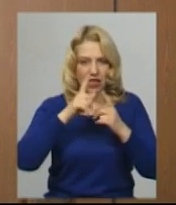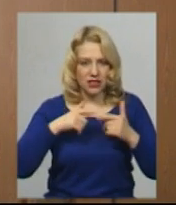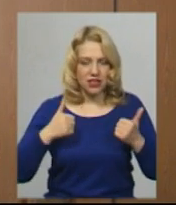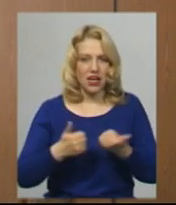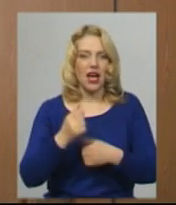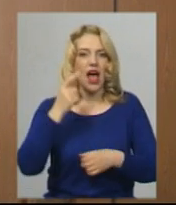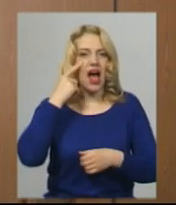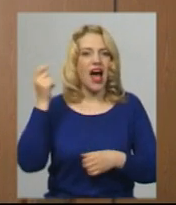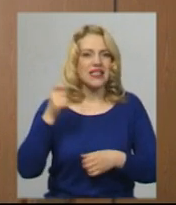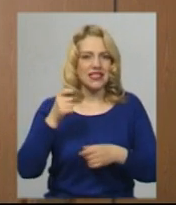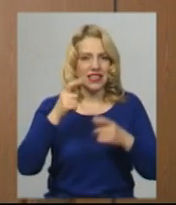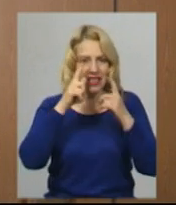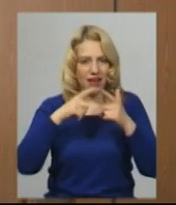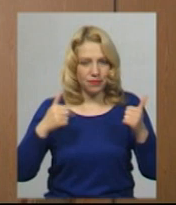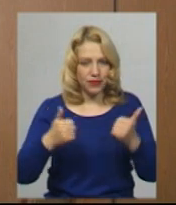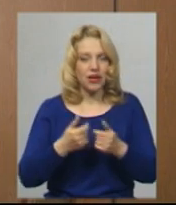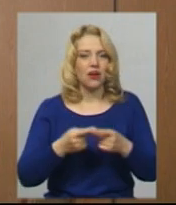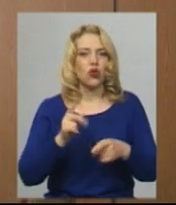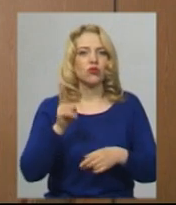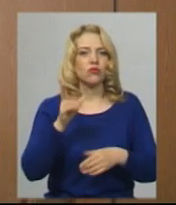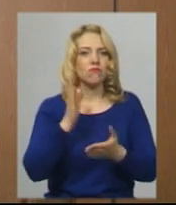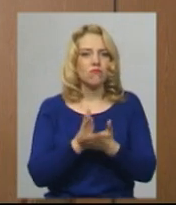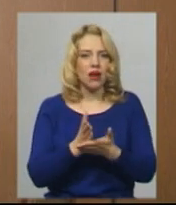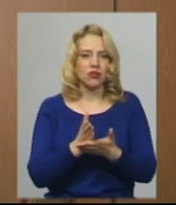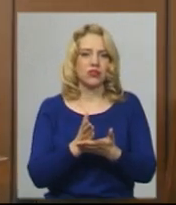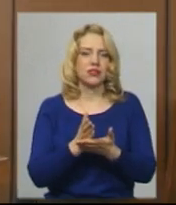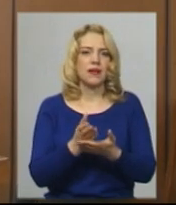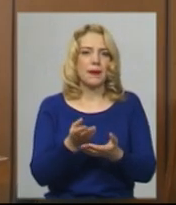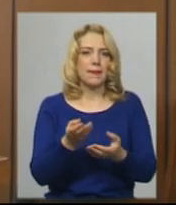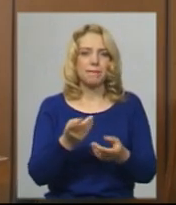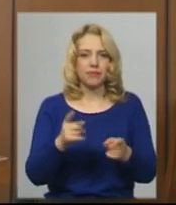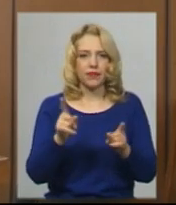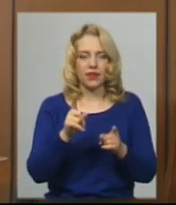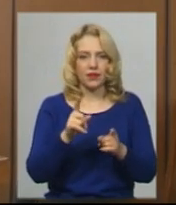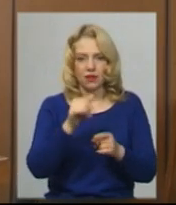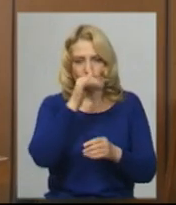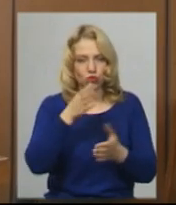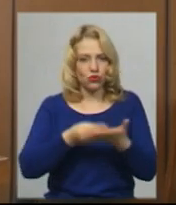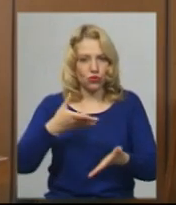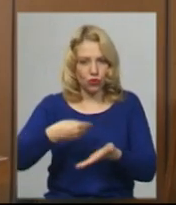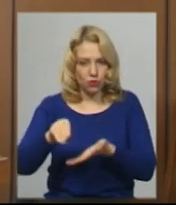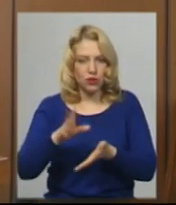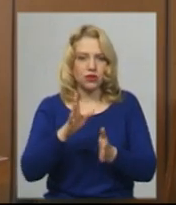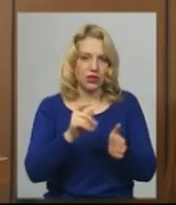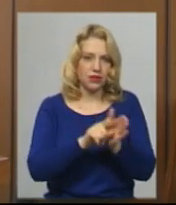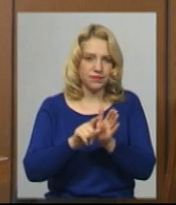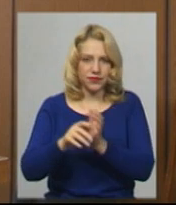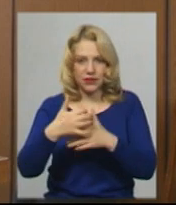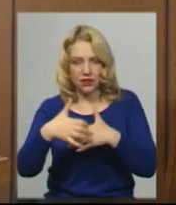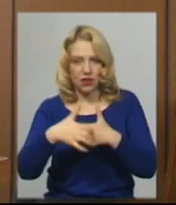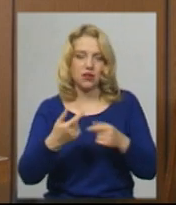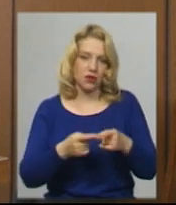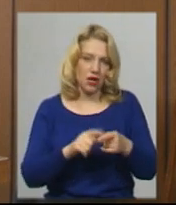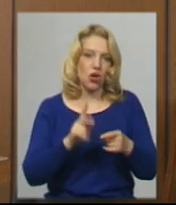Азії. Тобто ті країни, які мають досить помірковану платоспроможність, вони виявили попередню зацікавленість і ми зараз